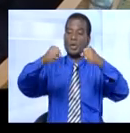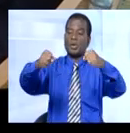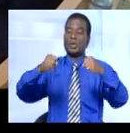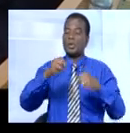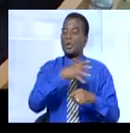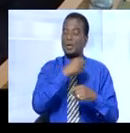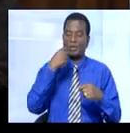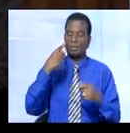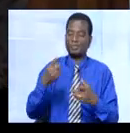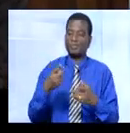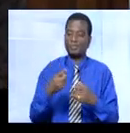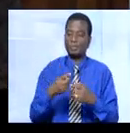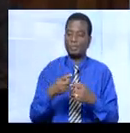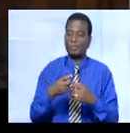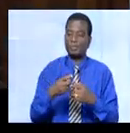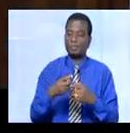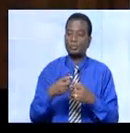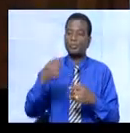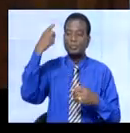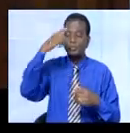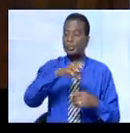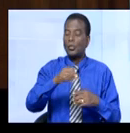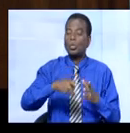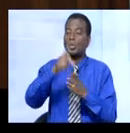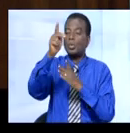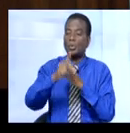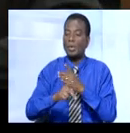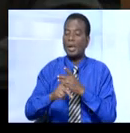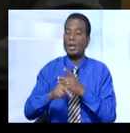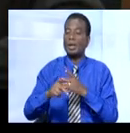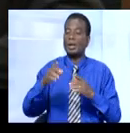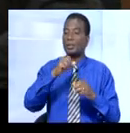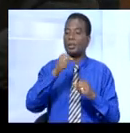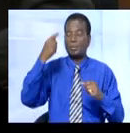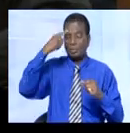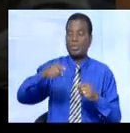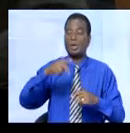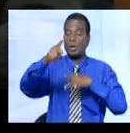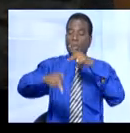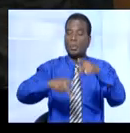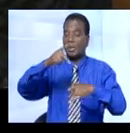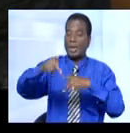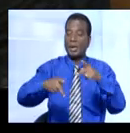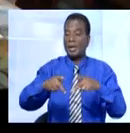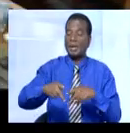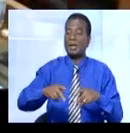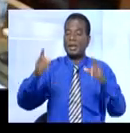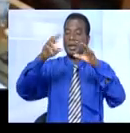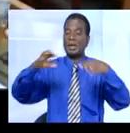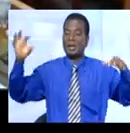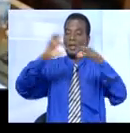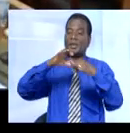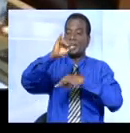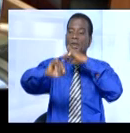déclaration d'Abidjan. Le Forum et l'UNFPA font des Nations unies pour la population et la Fédération